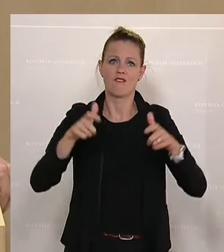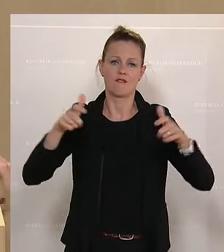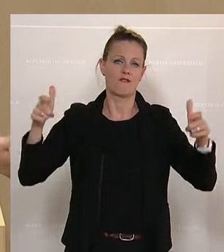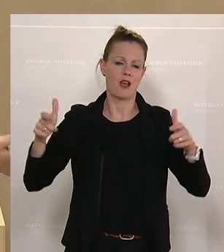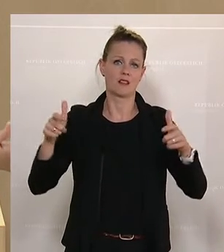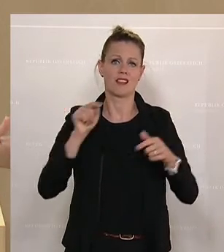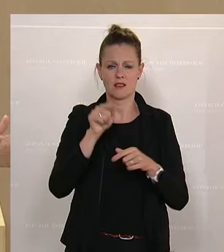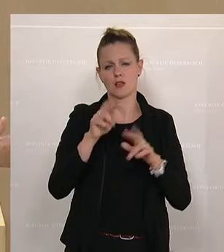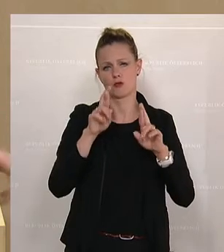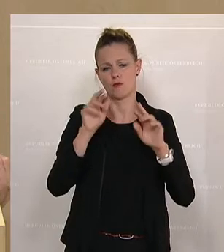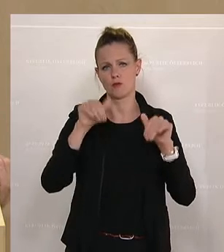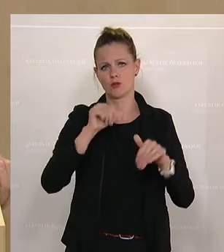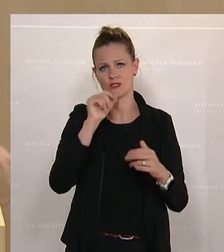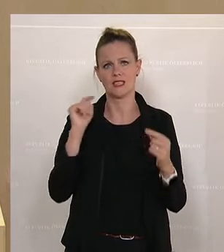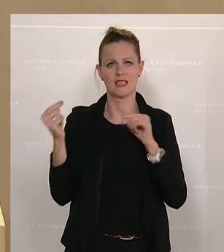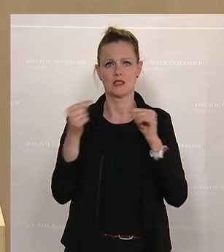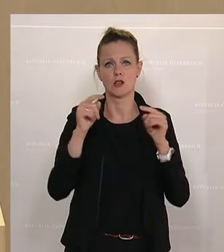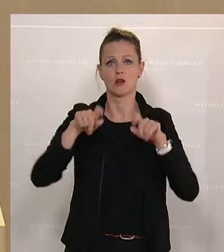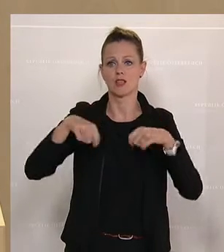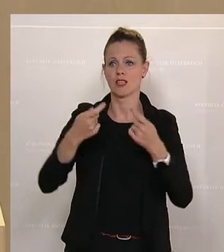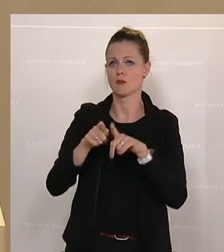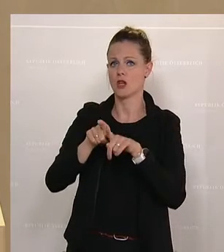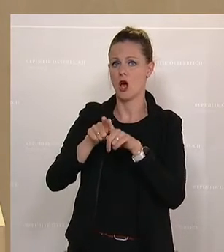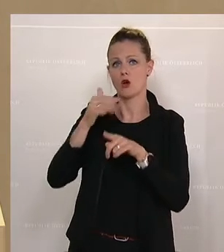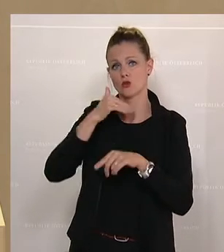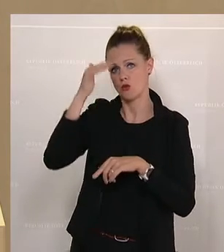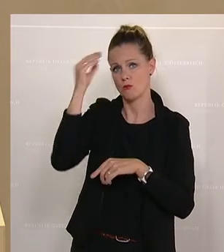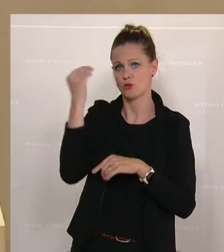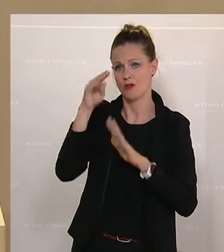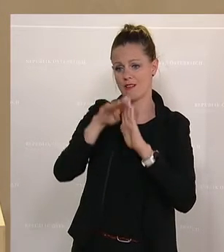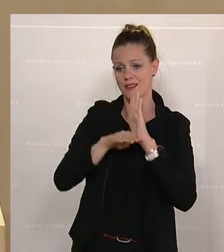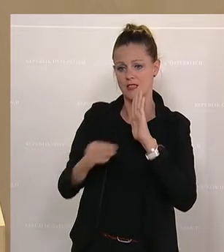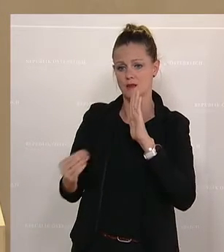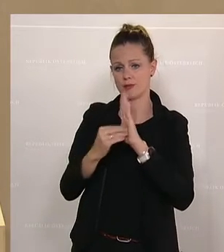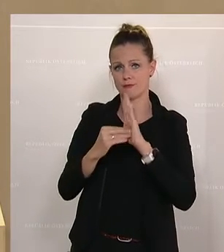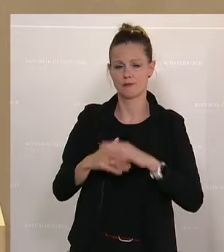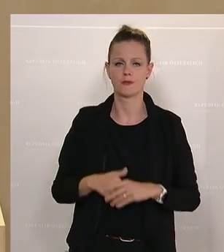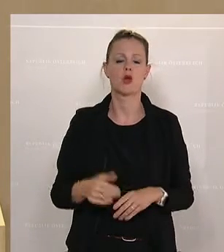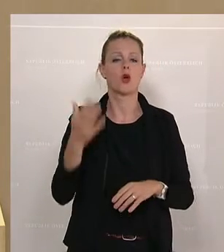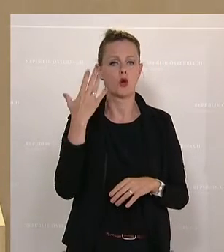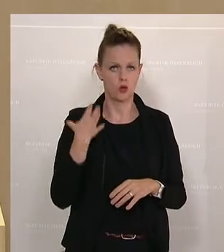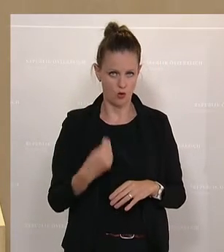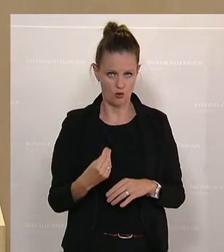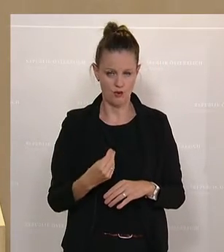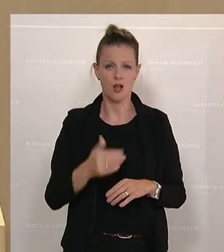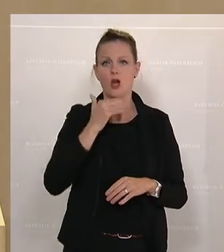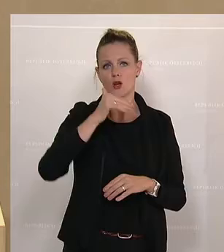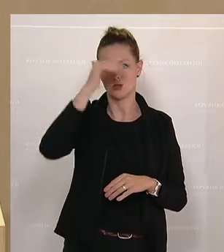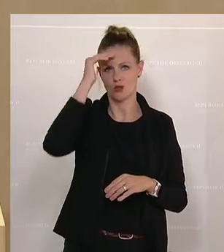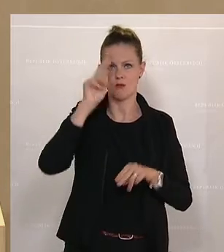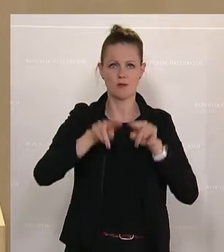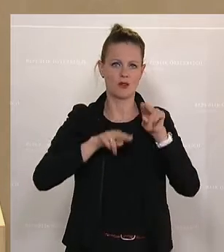diskutieren. Und daneben haben wir noch die Sommerschule gesetzlich verankert. Aber nochmal, was die Sommerbetreuung